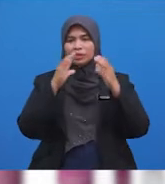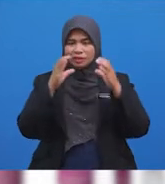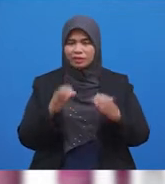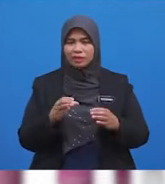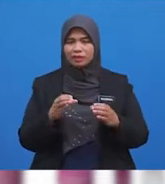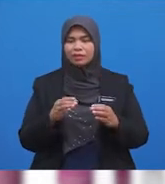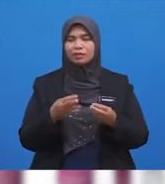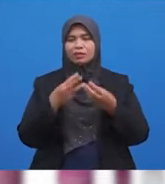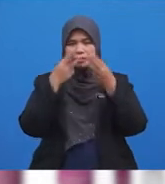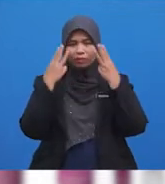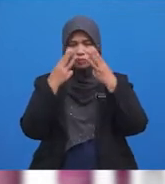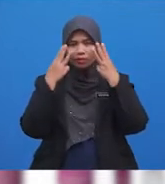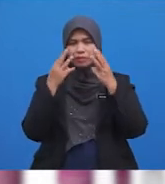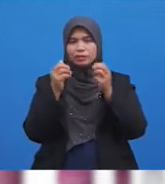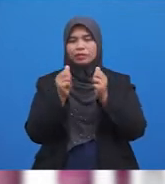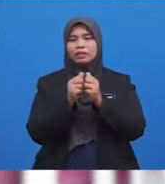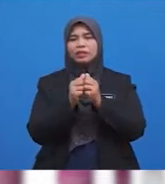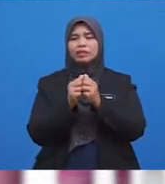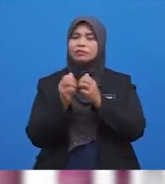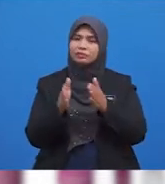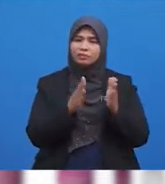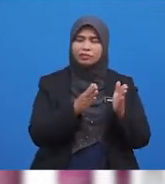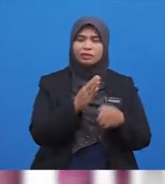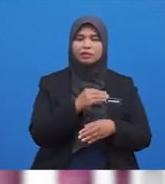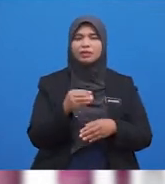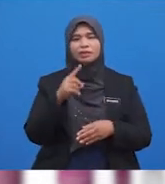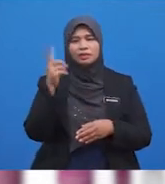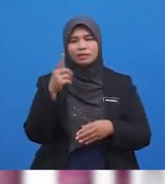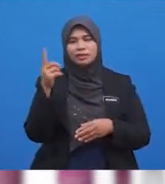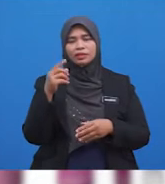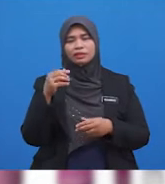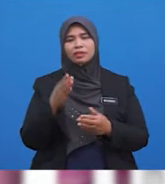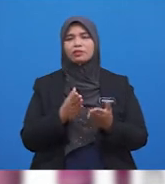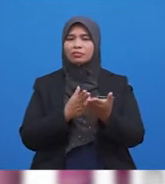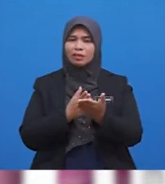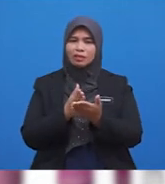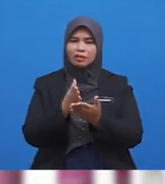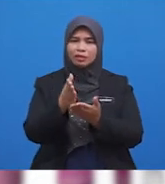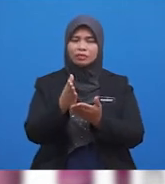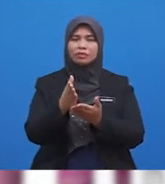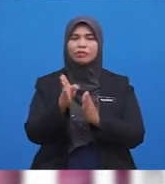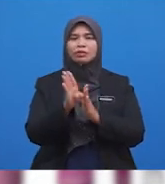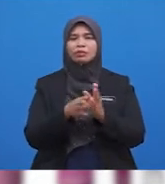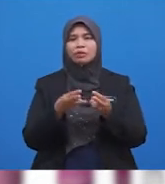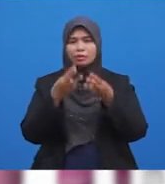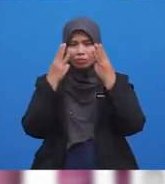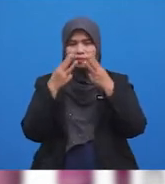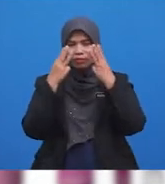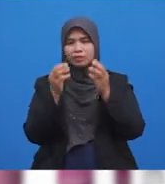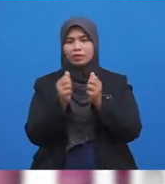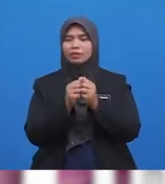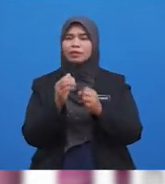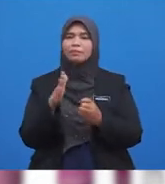Cara-cara Berbuduk Berbuduk Dengan Tertib Dan Sentiasa Istiqamah Berbuduk